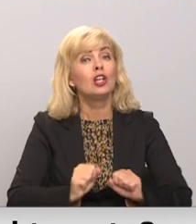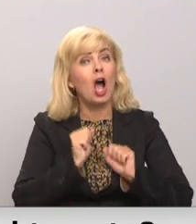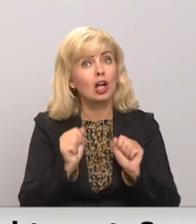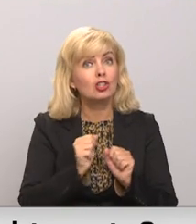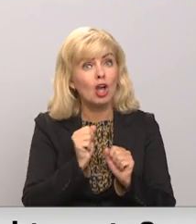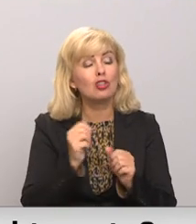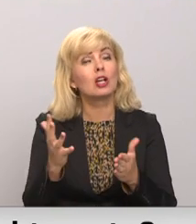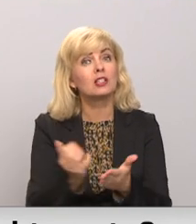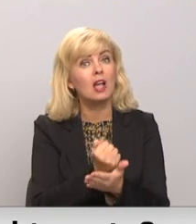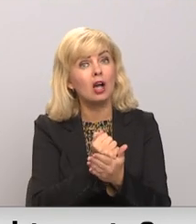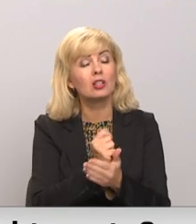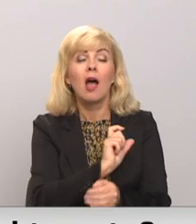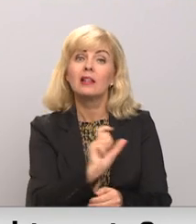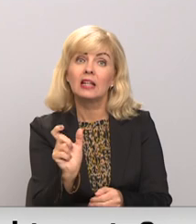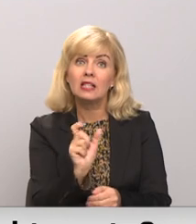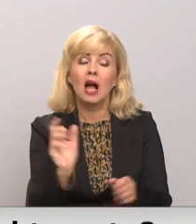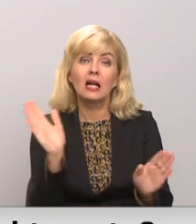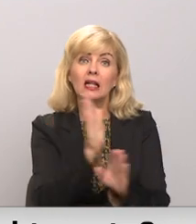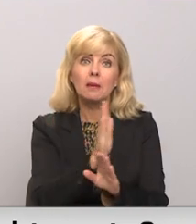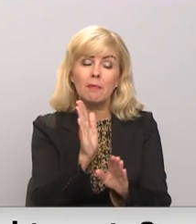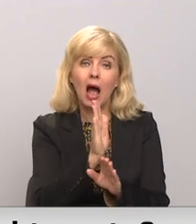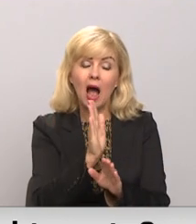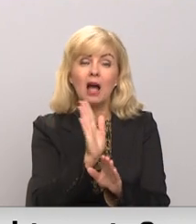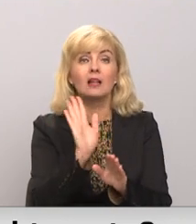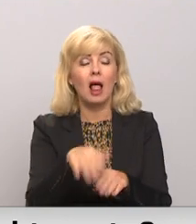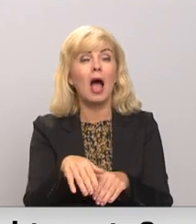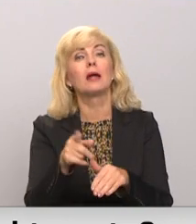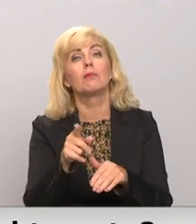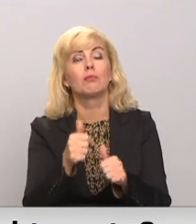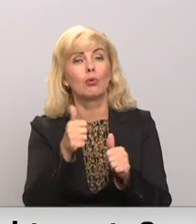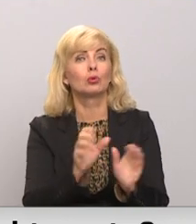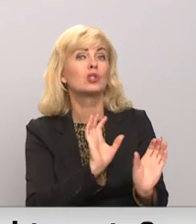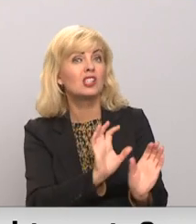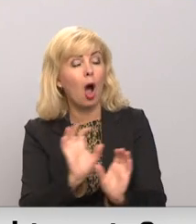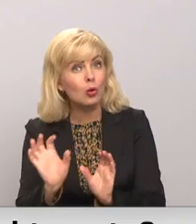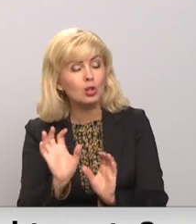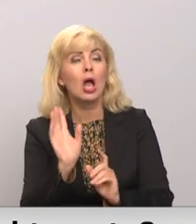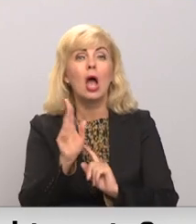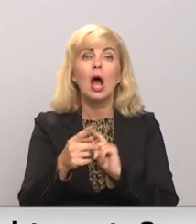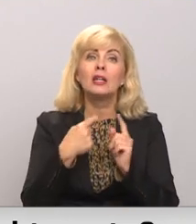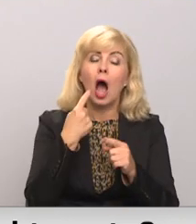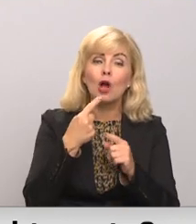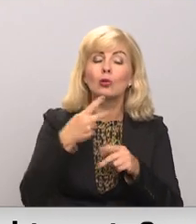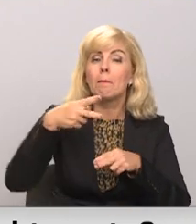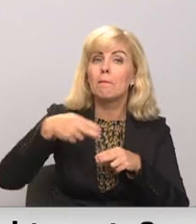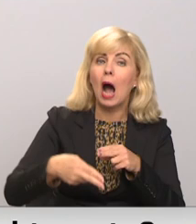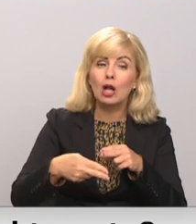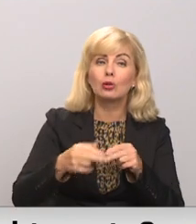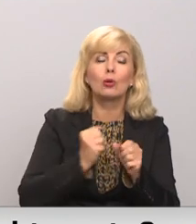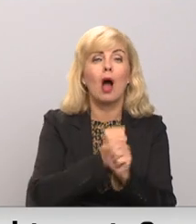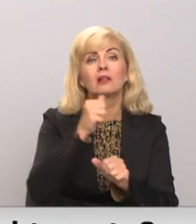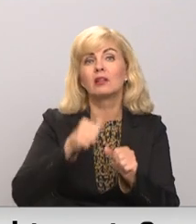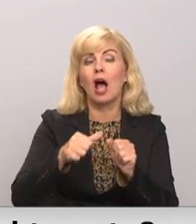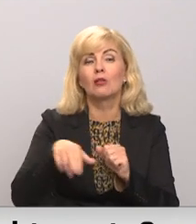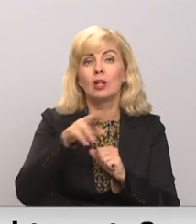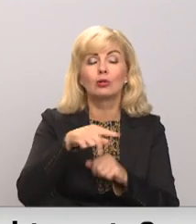sasniegt pēc iespējas drīzāka klimata neutralitāte. Mums arī būtu jārunā par to, kā pārtraukt iekšdades dinē ražošanu